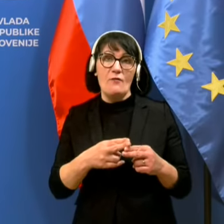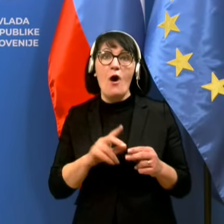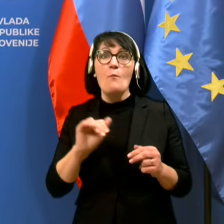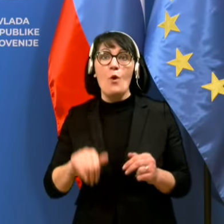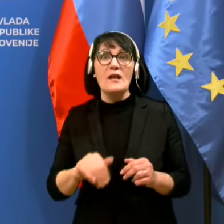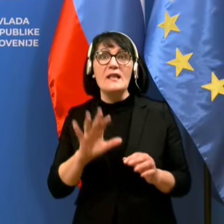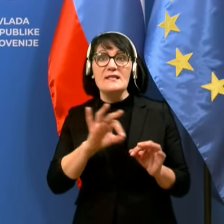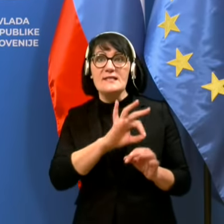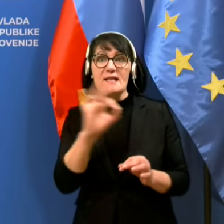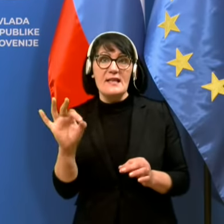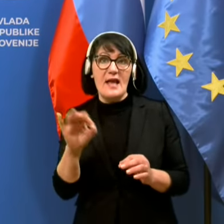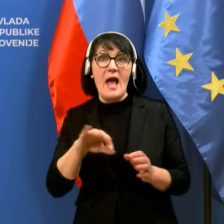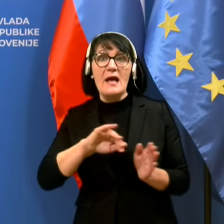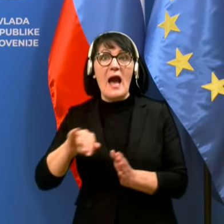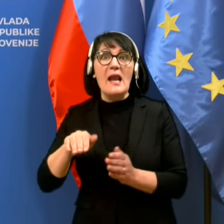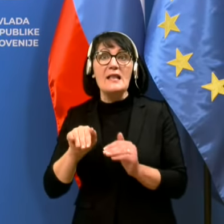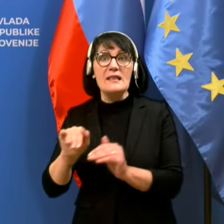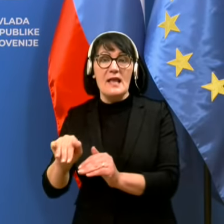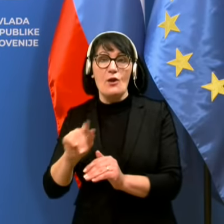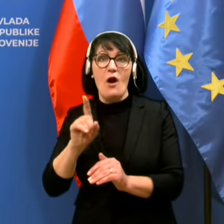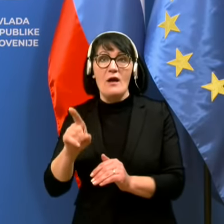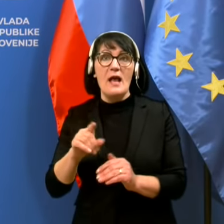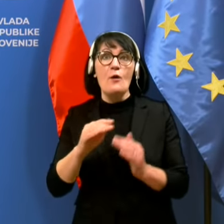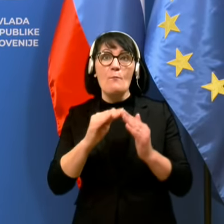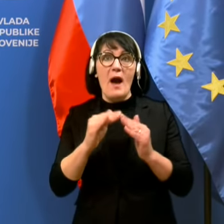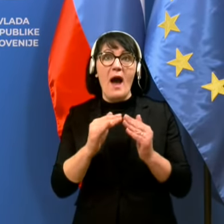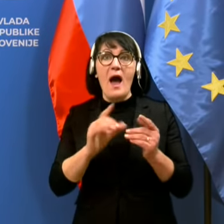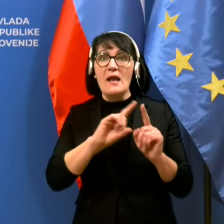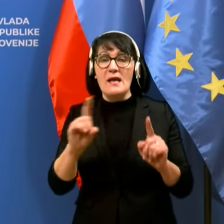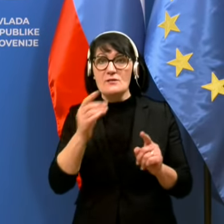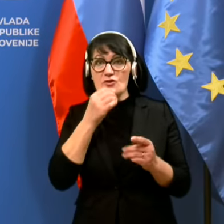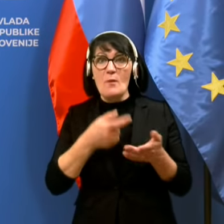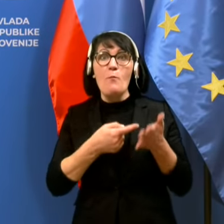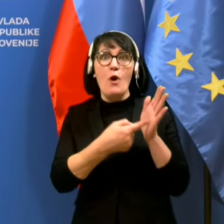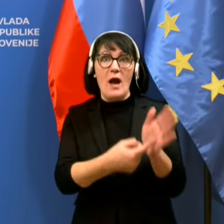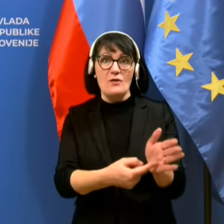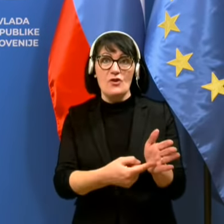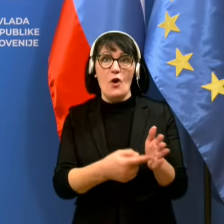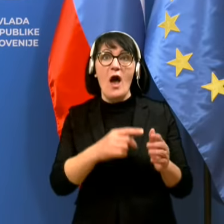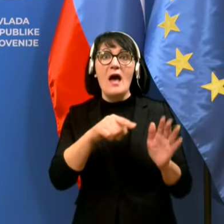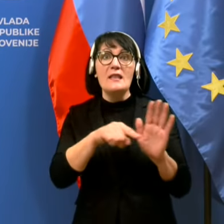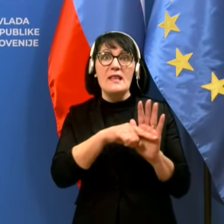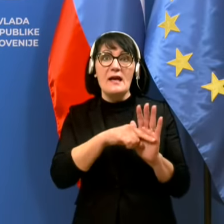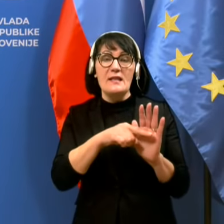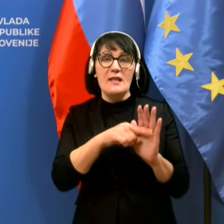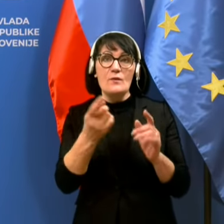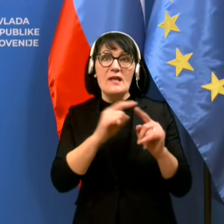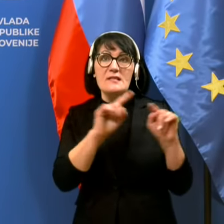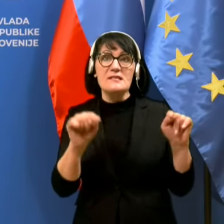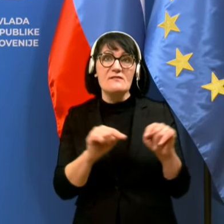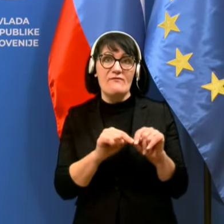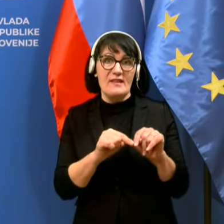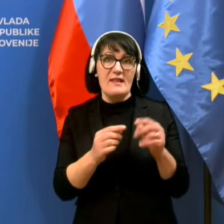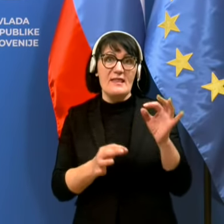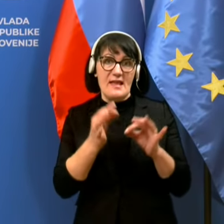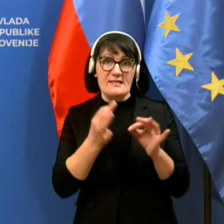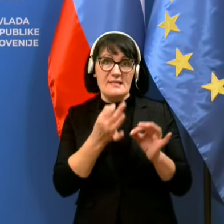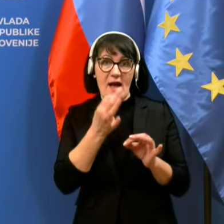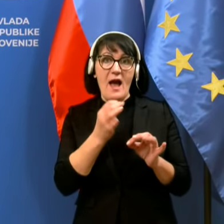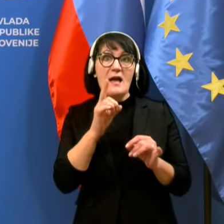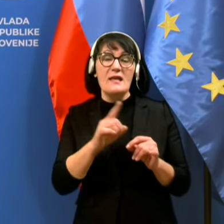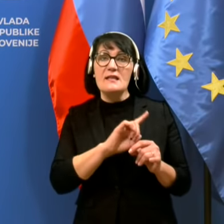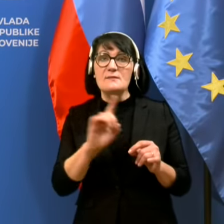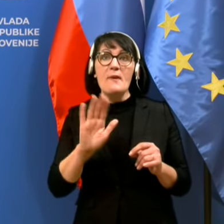karanteno na domu, razen, če predložijo negativni izvid testa, ki pa ne sme biti starejši od 48 ur.